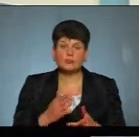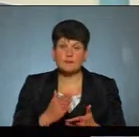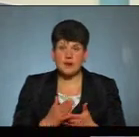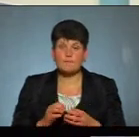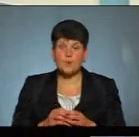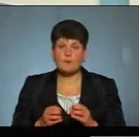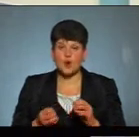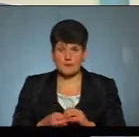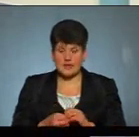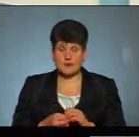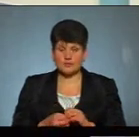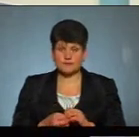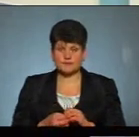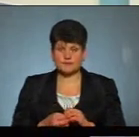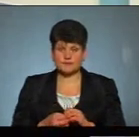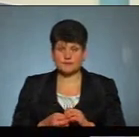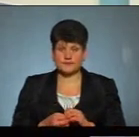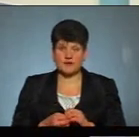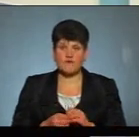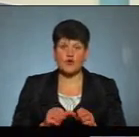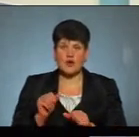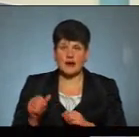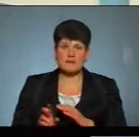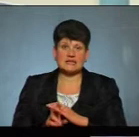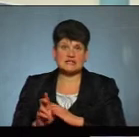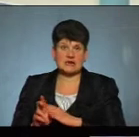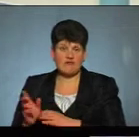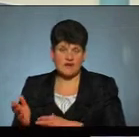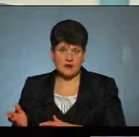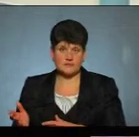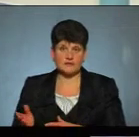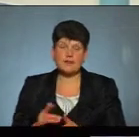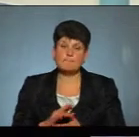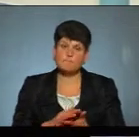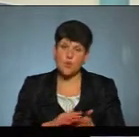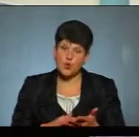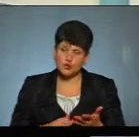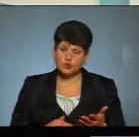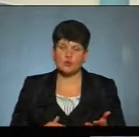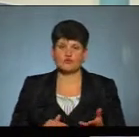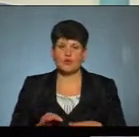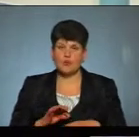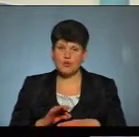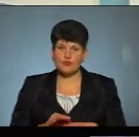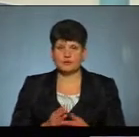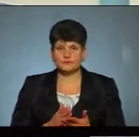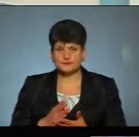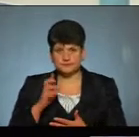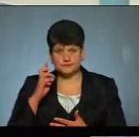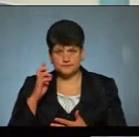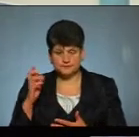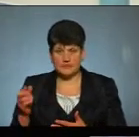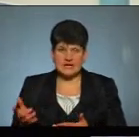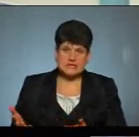проблем по деяких церквах, де все-таки продовжують, скажімо так, проводити богослужіння і